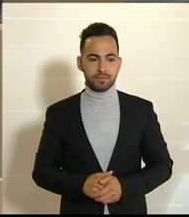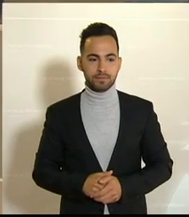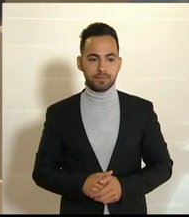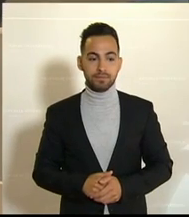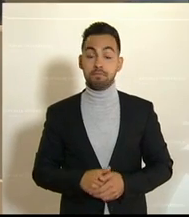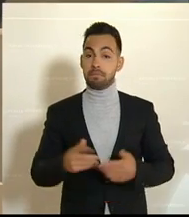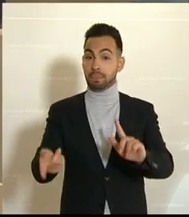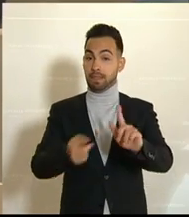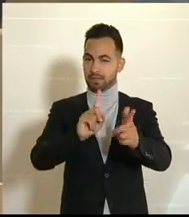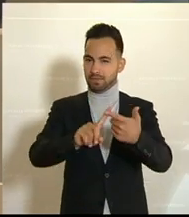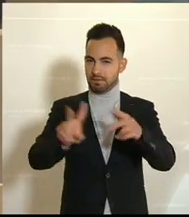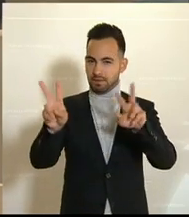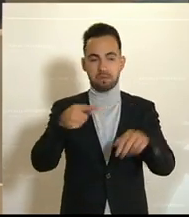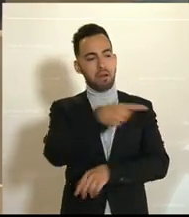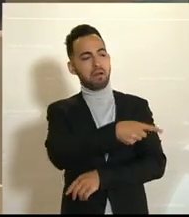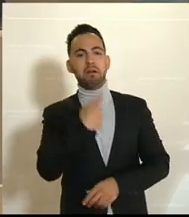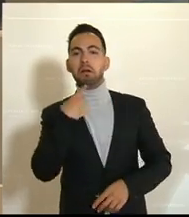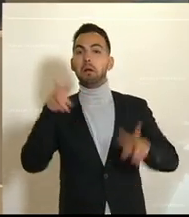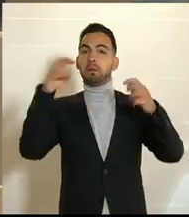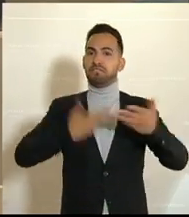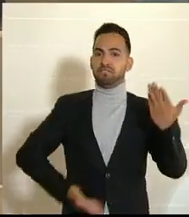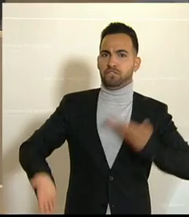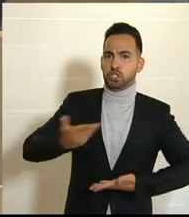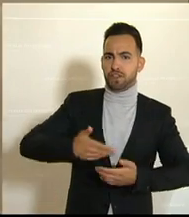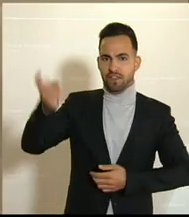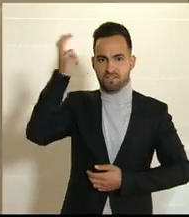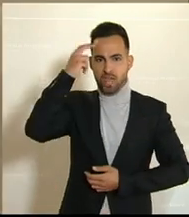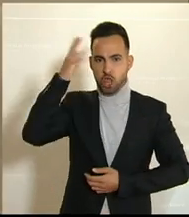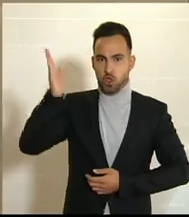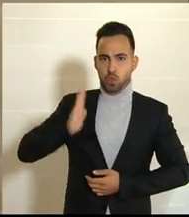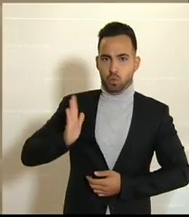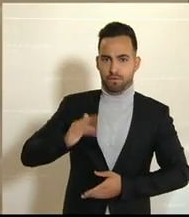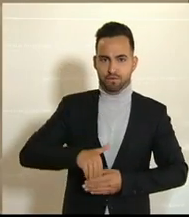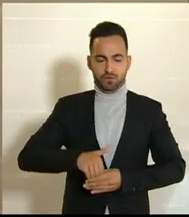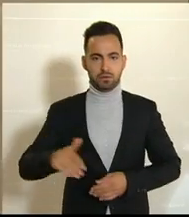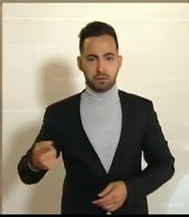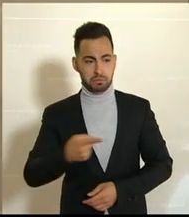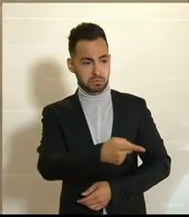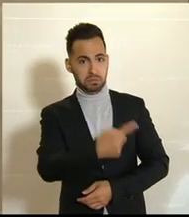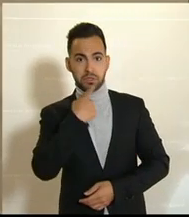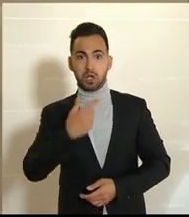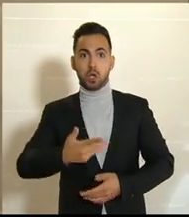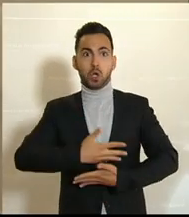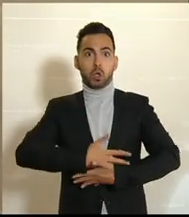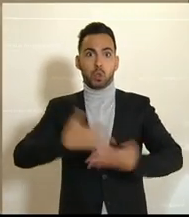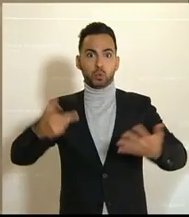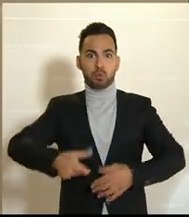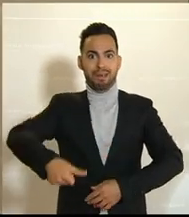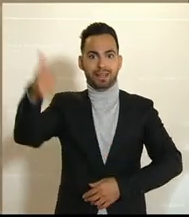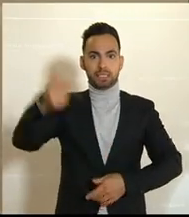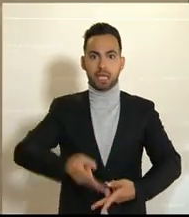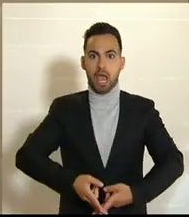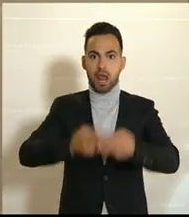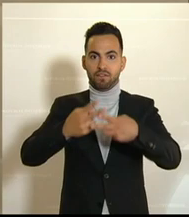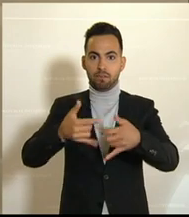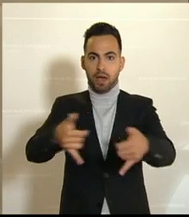Zum Zweiten reden Sie von wirtschaftlicher Vernunft. Sie fordern das größte Hilfspaket der Zweiten